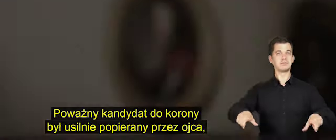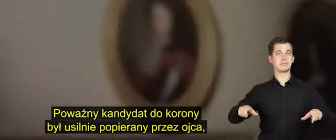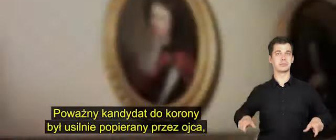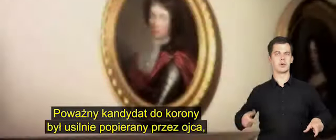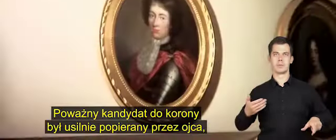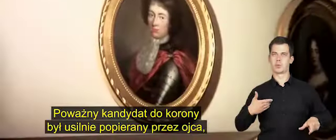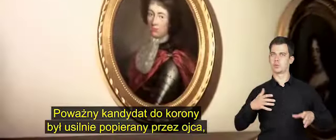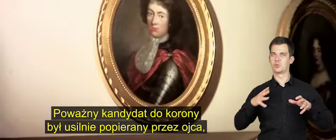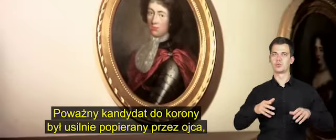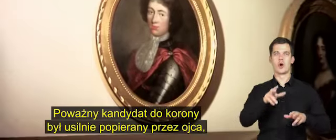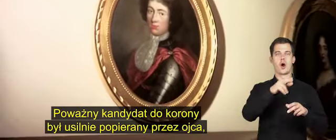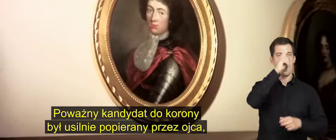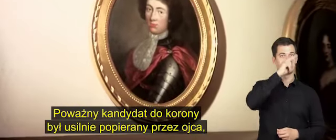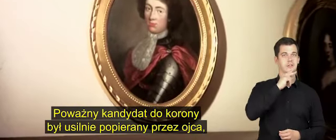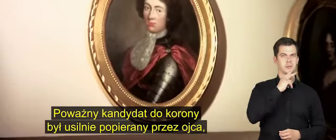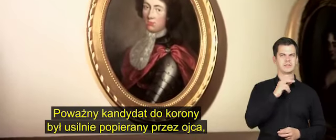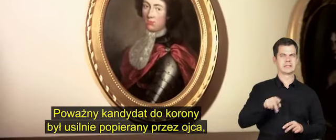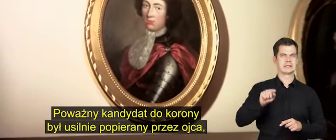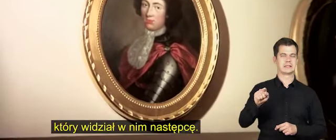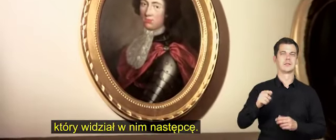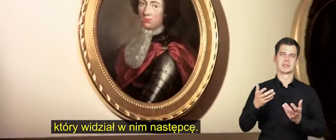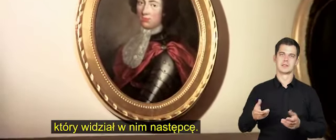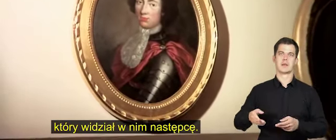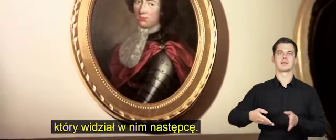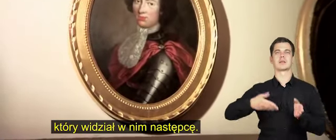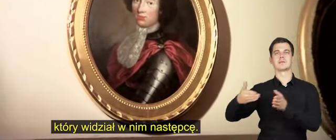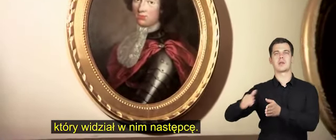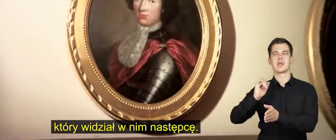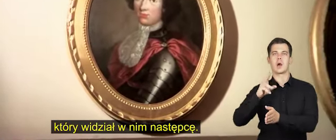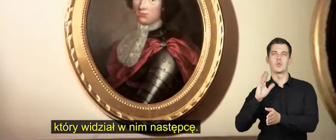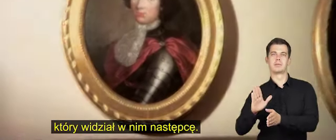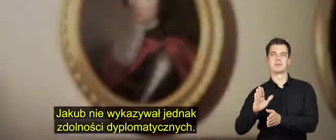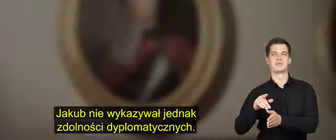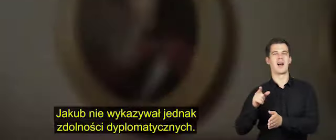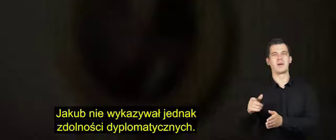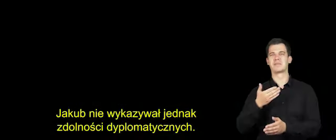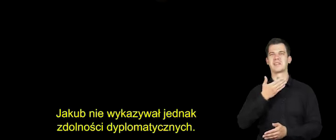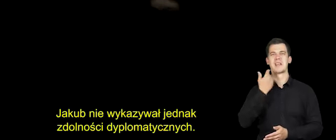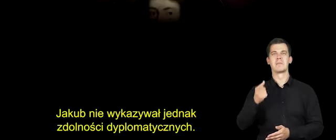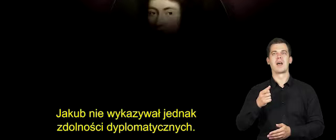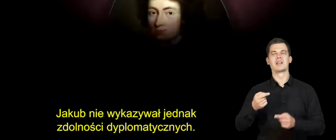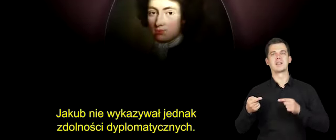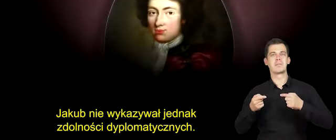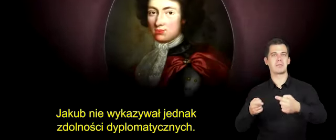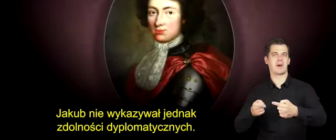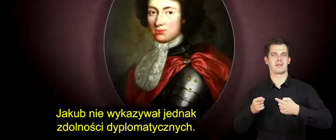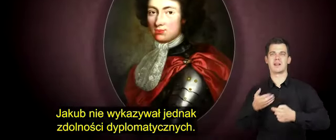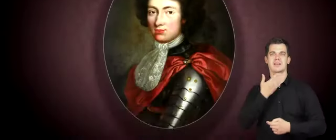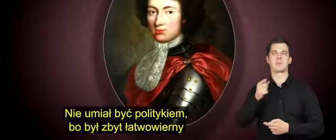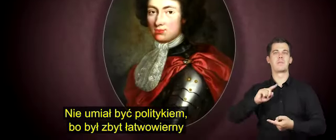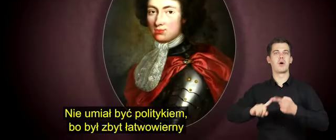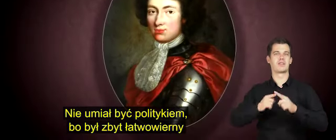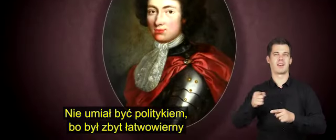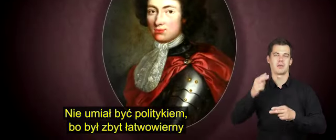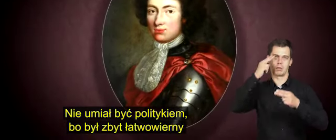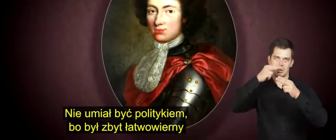Poważny kandydat do korony był usilnie popierany przez ojca, który widział w nim następcę. Jakub nie wykazywał jednak zdolności dyplomatycznych,